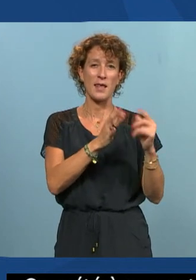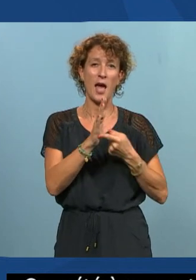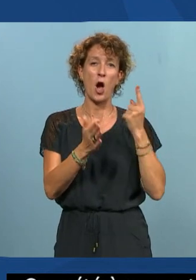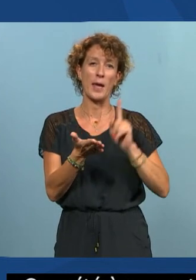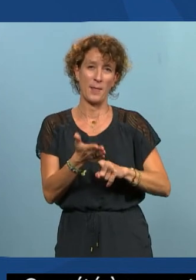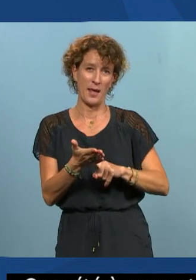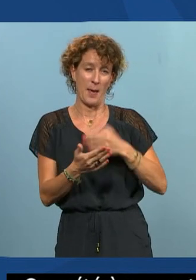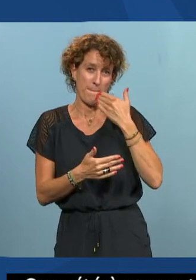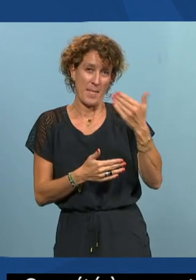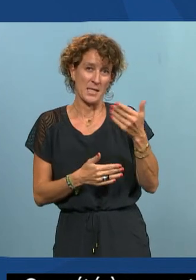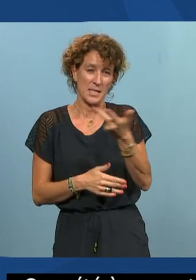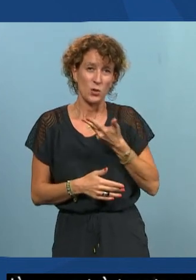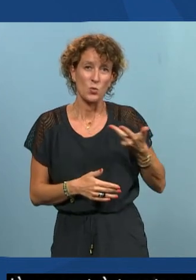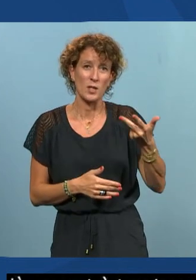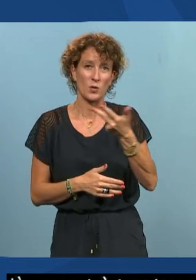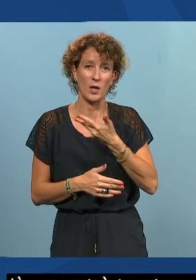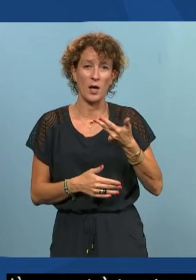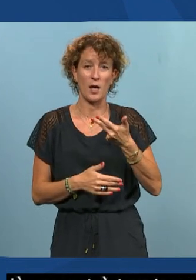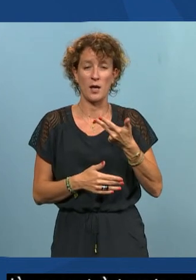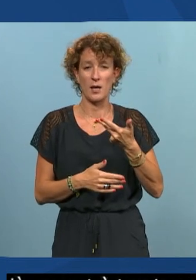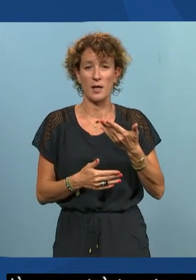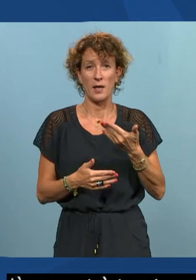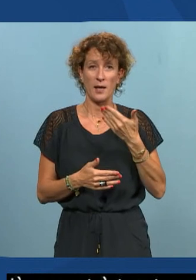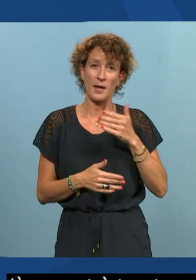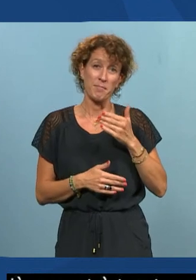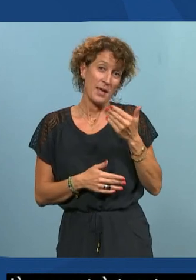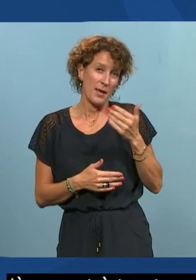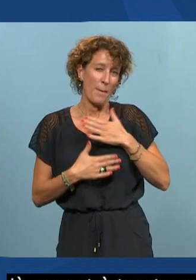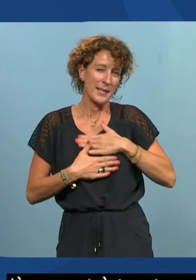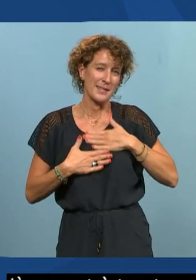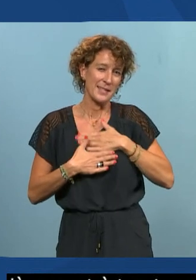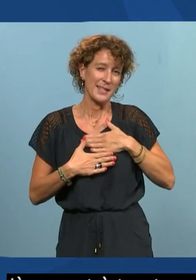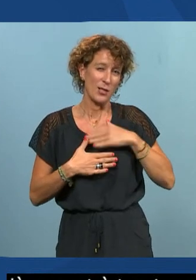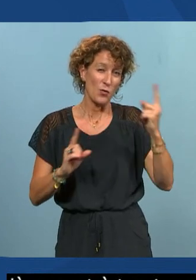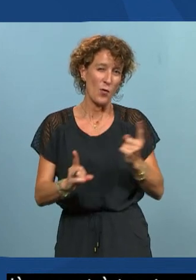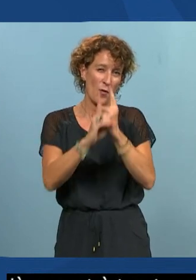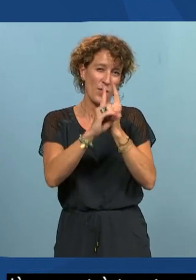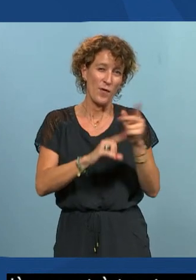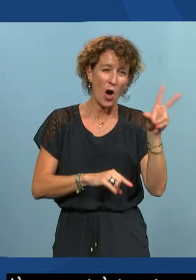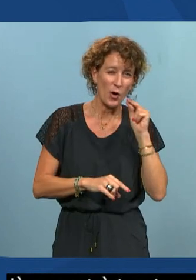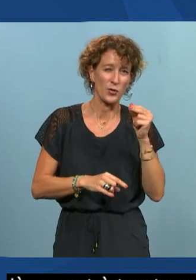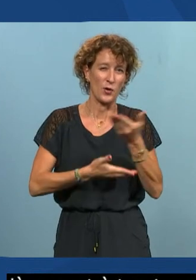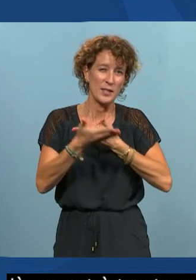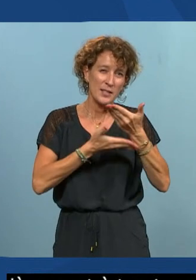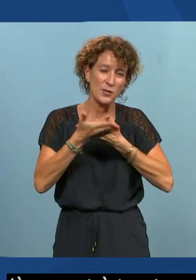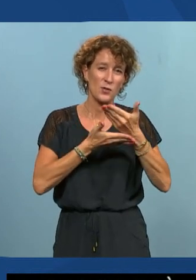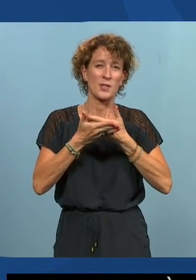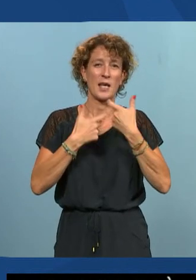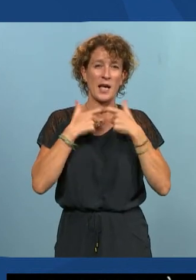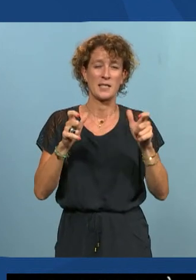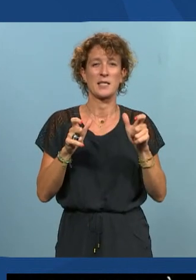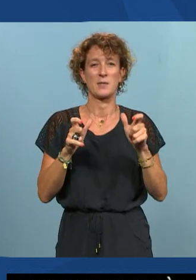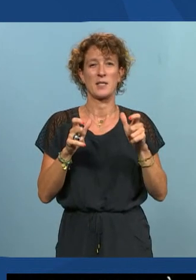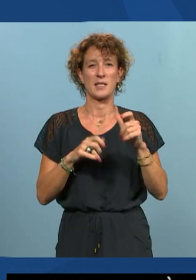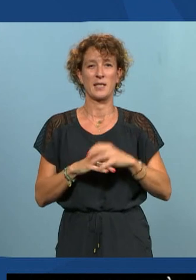à tous les trois vraiment merci et puis au plaisir de vous réentendre et de vous revoir et de reparler qualité accessivité un grand